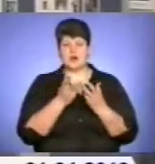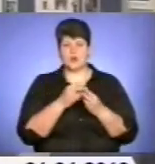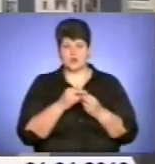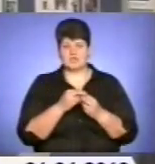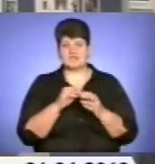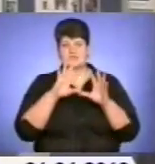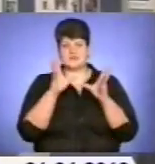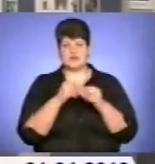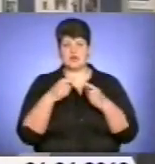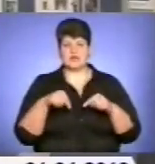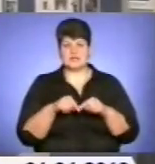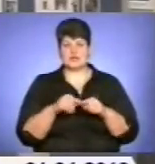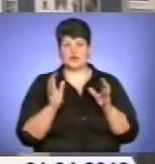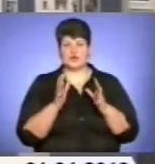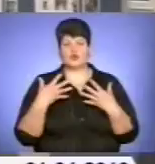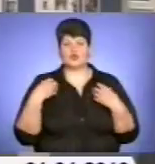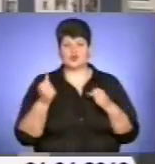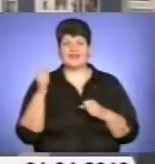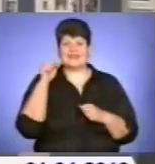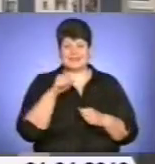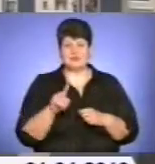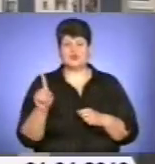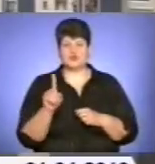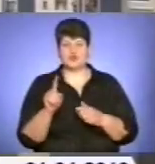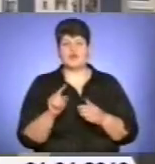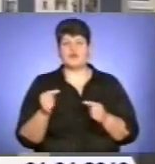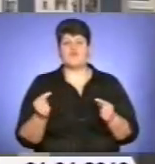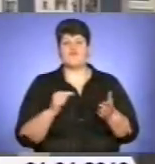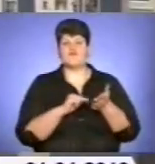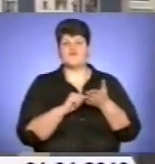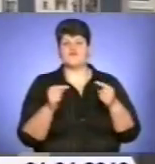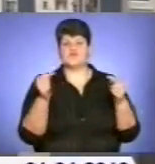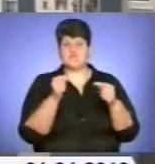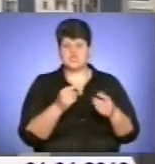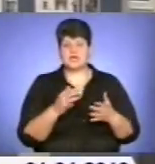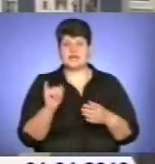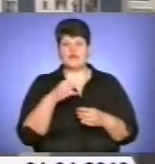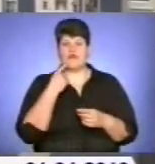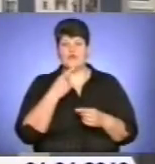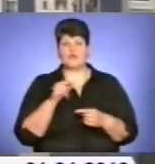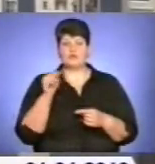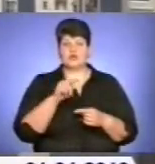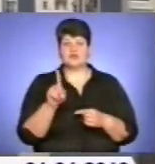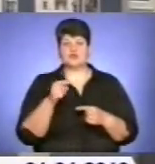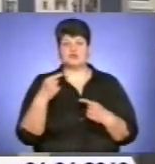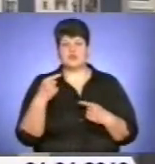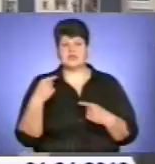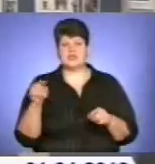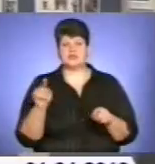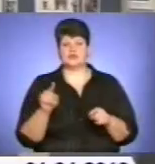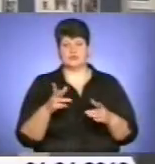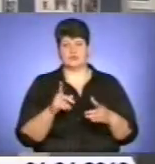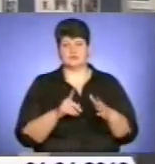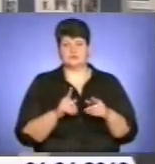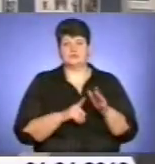охорони здоров'я тим, що визначається і говориться про в тій чи іншій країні відкриття саме